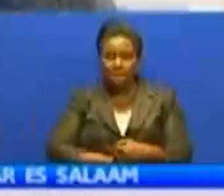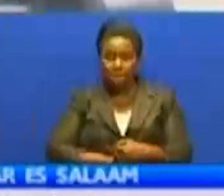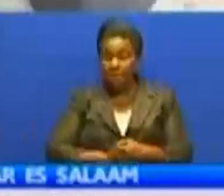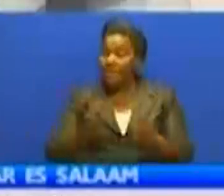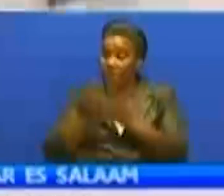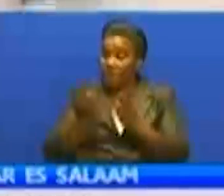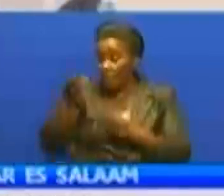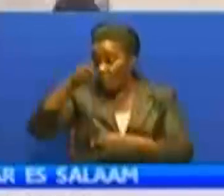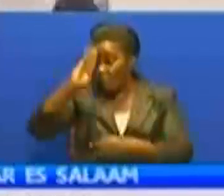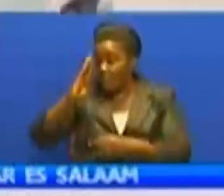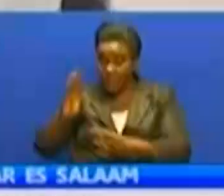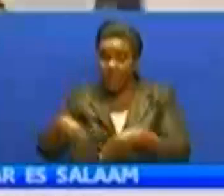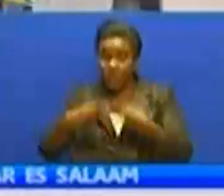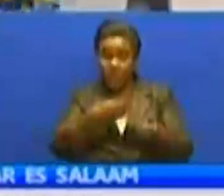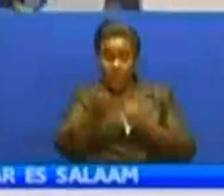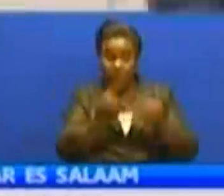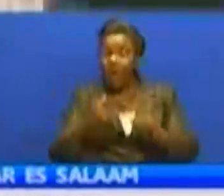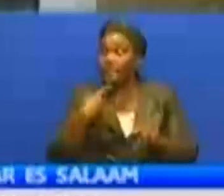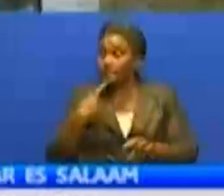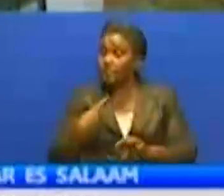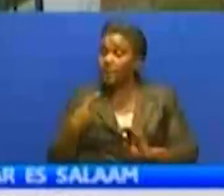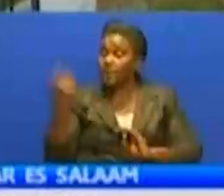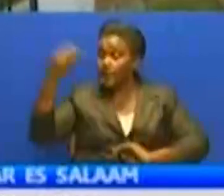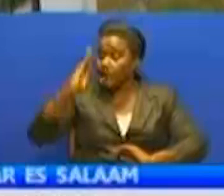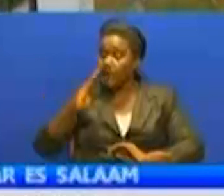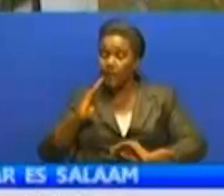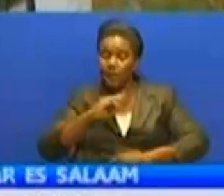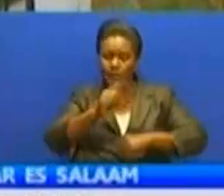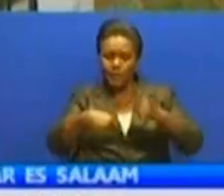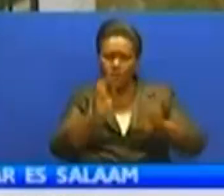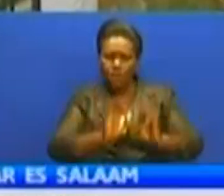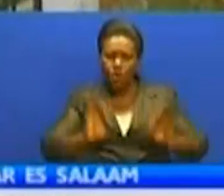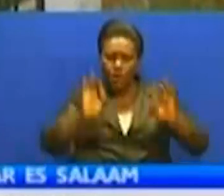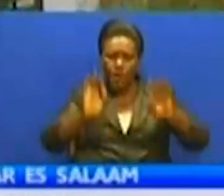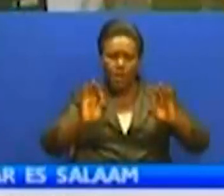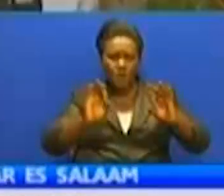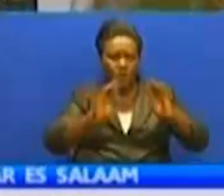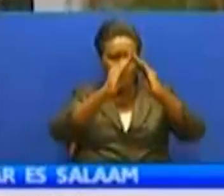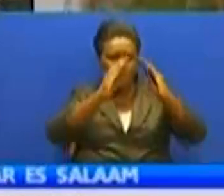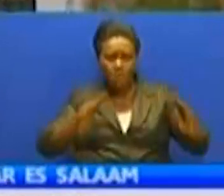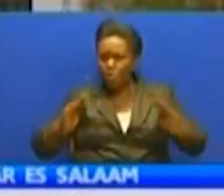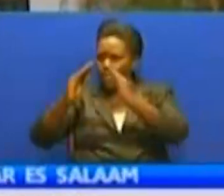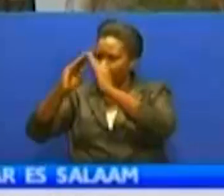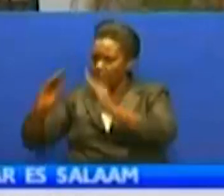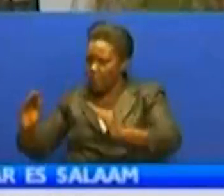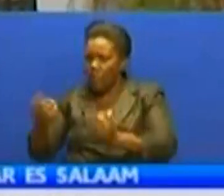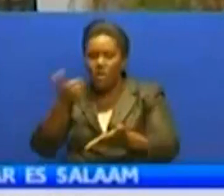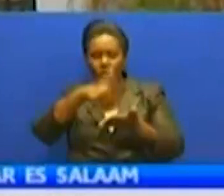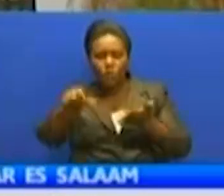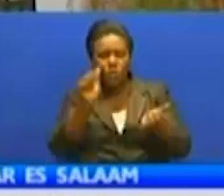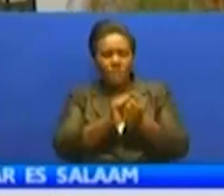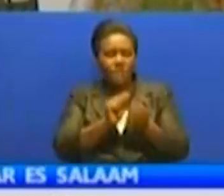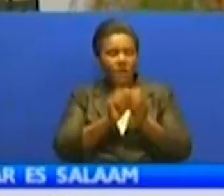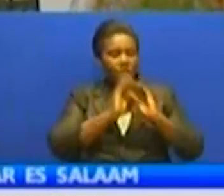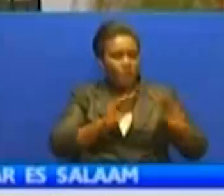Sambamba na makabithiano ya magari hayo, Prof. Indalichako, wamesema kuwa serkali inendelea kuboresha majengo pamoja na kununua, vifavya